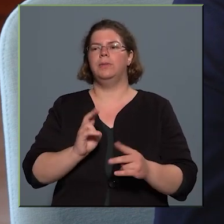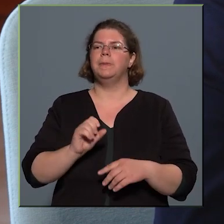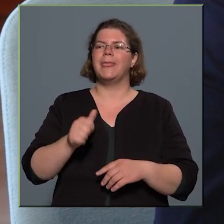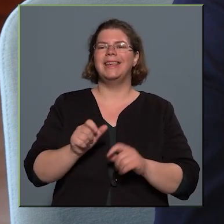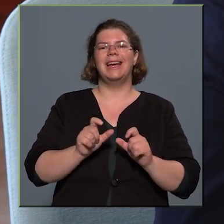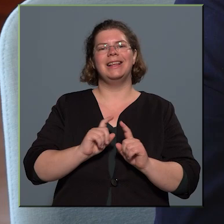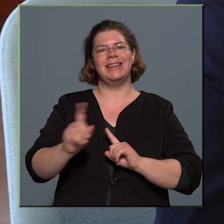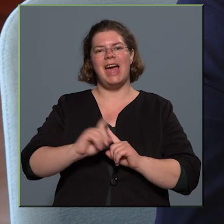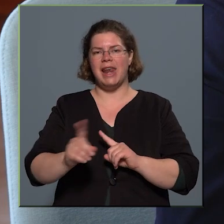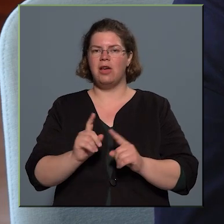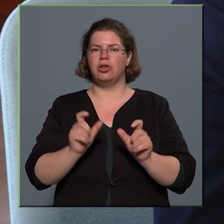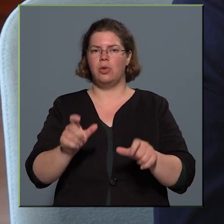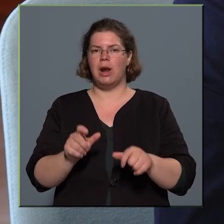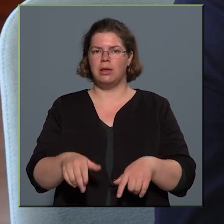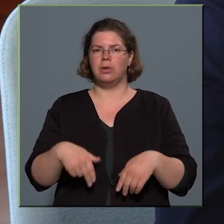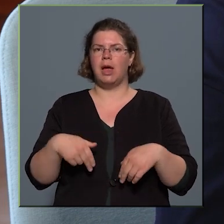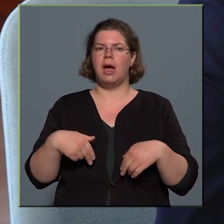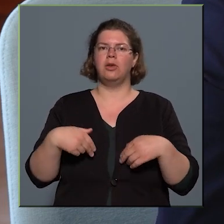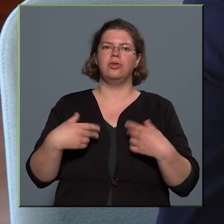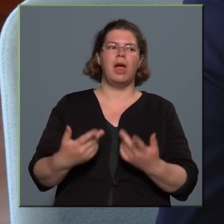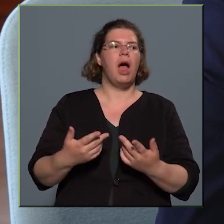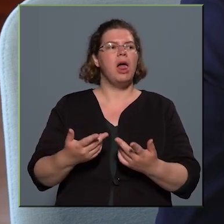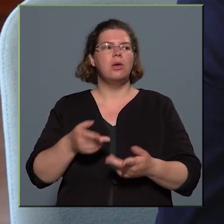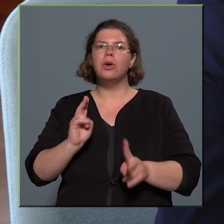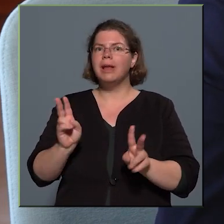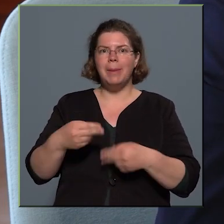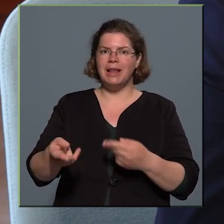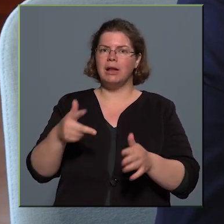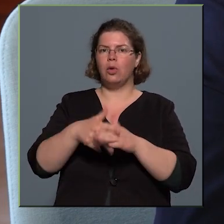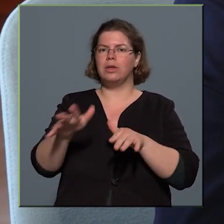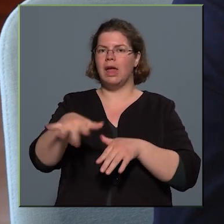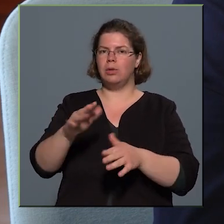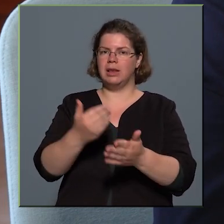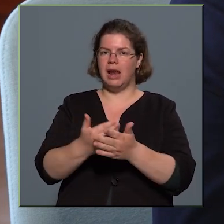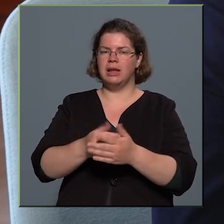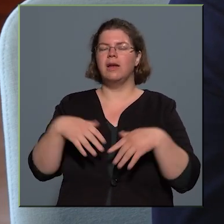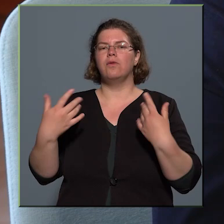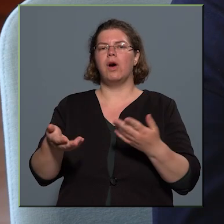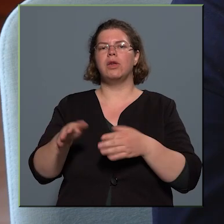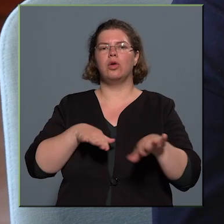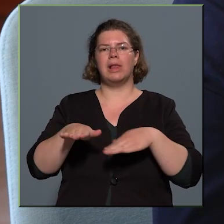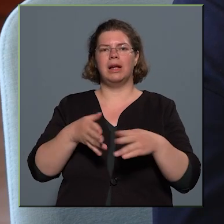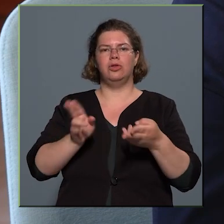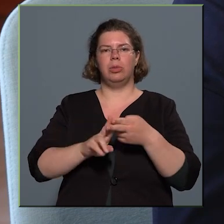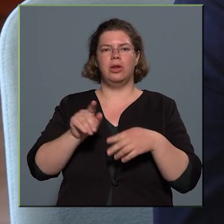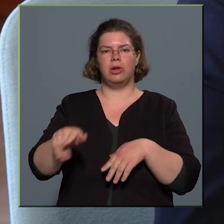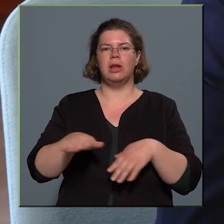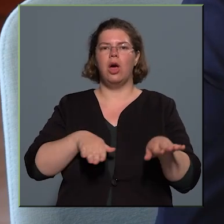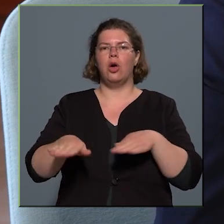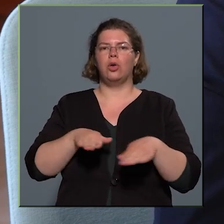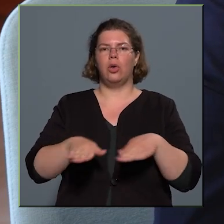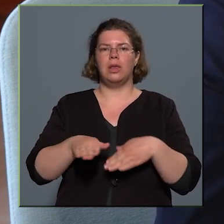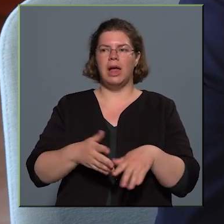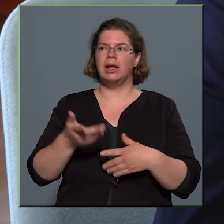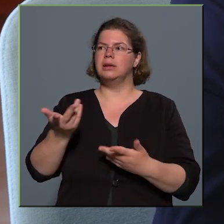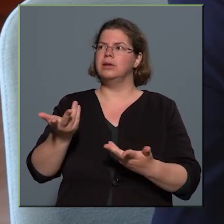korlátozás, amikor 22 arra után már mondjuk nem lehet a közterületen tartózkodni, vagy ugye a közlekedési baleseteknél a közlekedés forgalomban a home